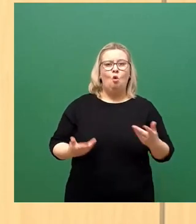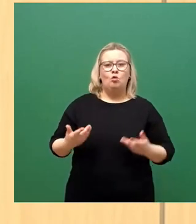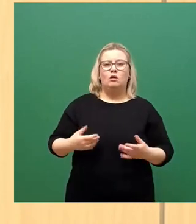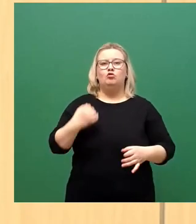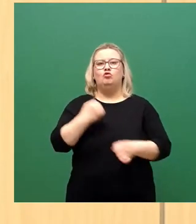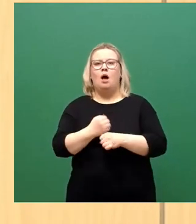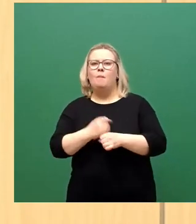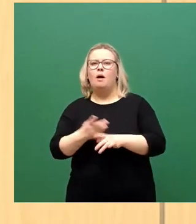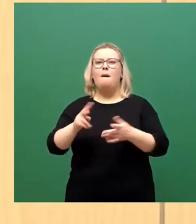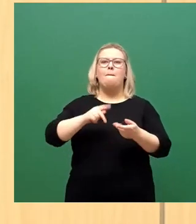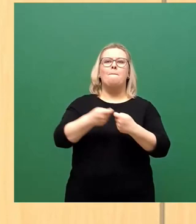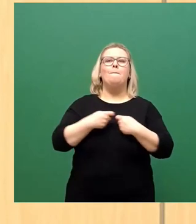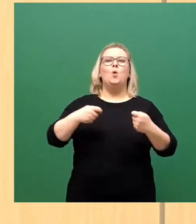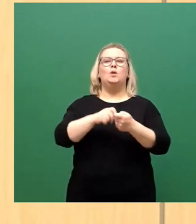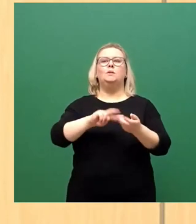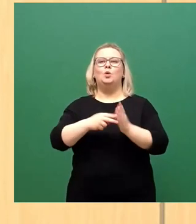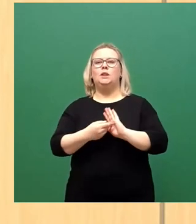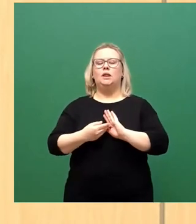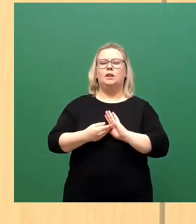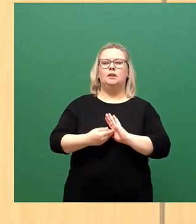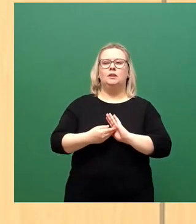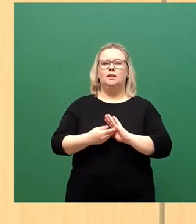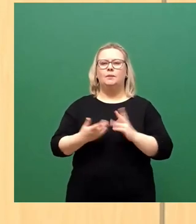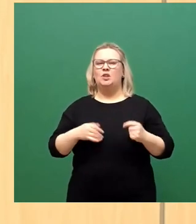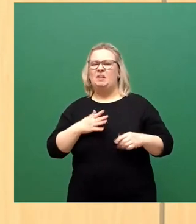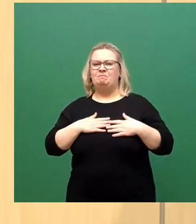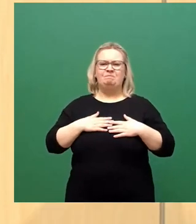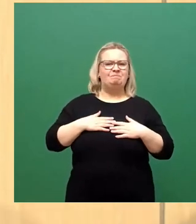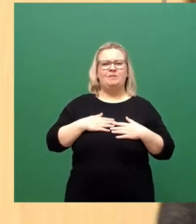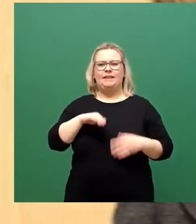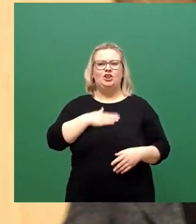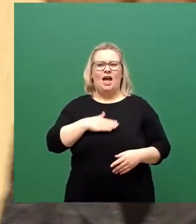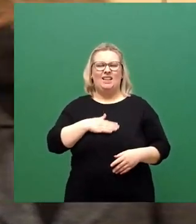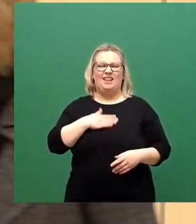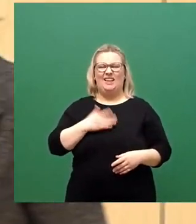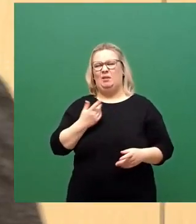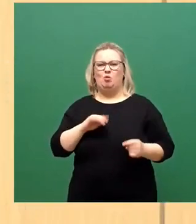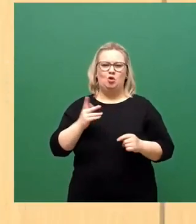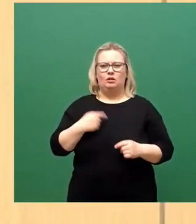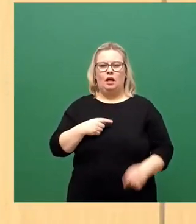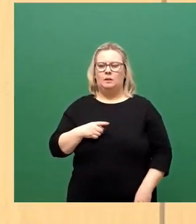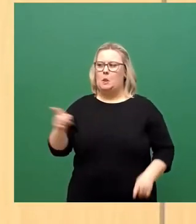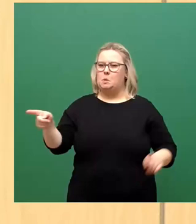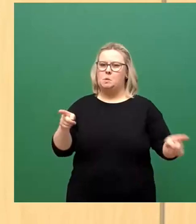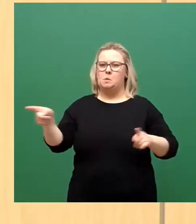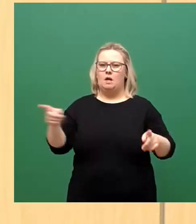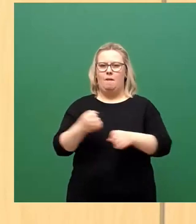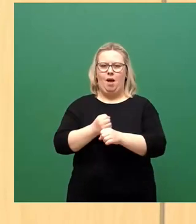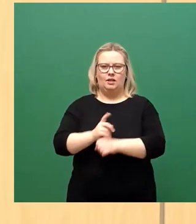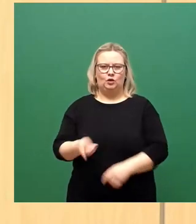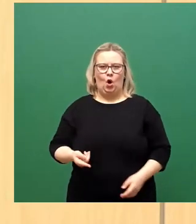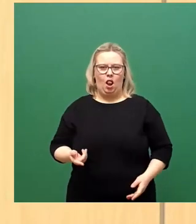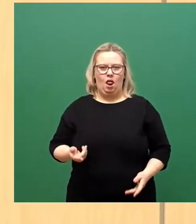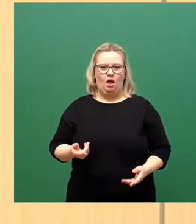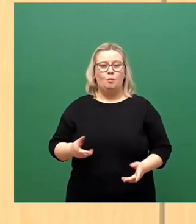Bundespolitik vorgeführt, wenn etwas Unangenehmes zu tun ist, mit dem Finger auf andere zeigen? Sie sind als